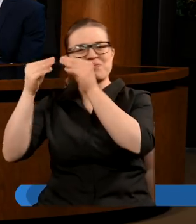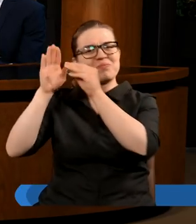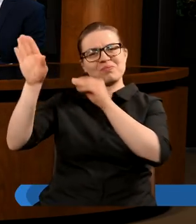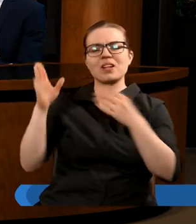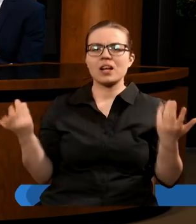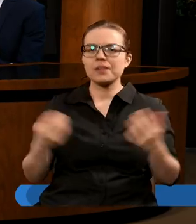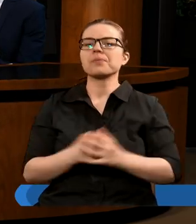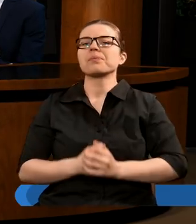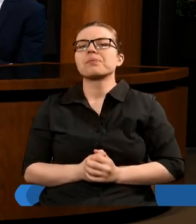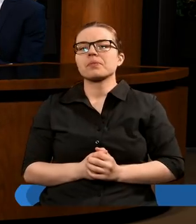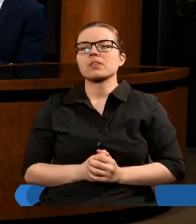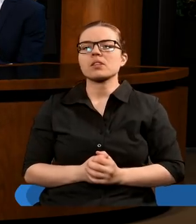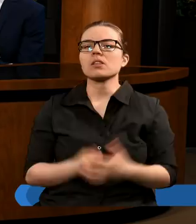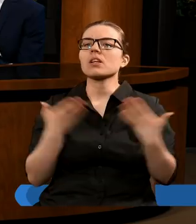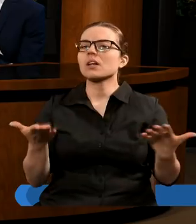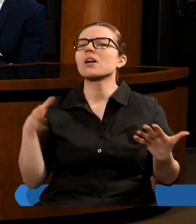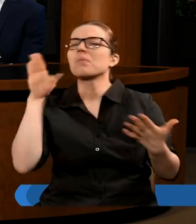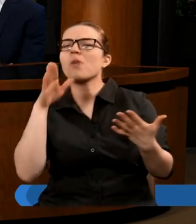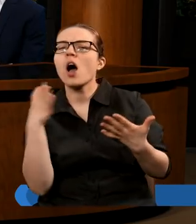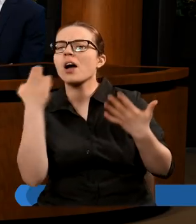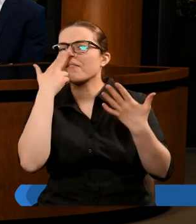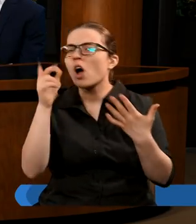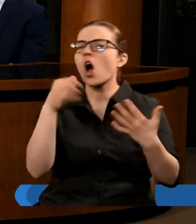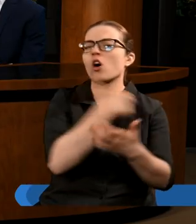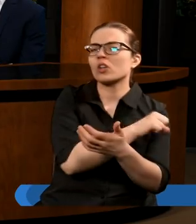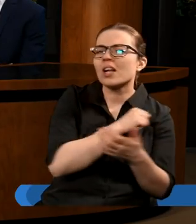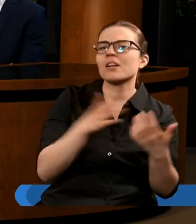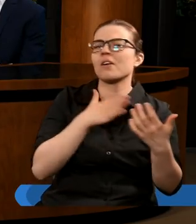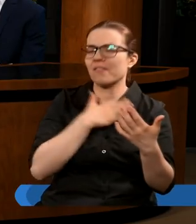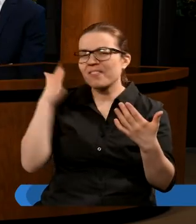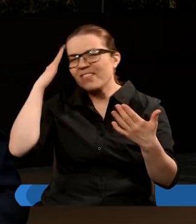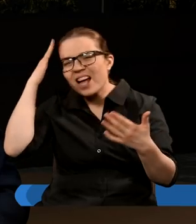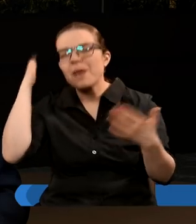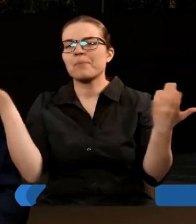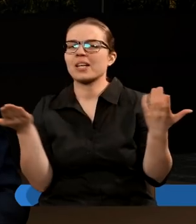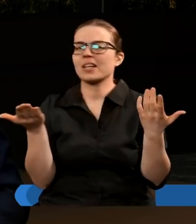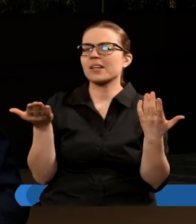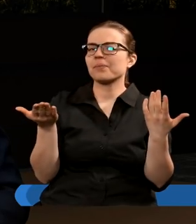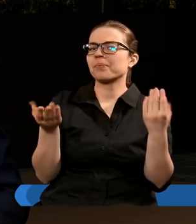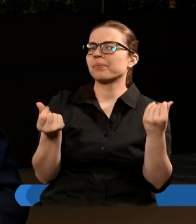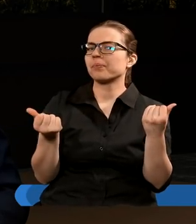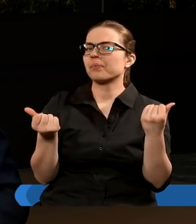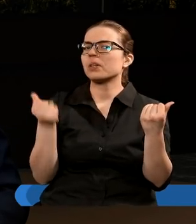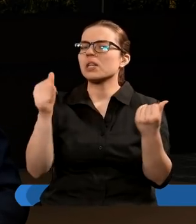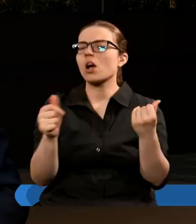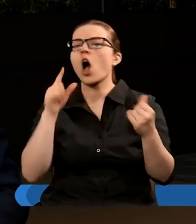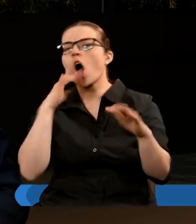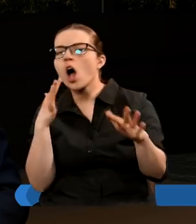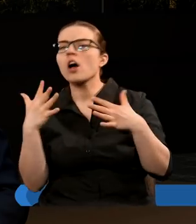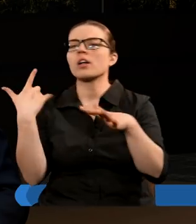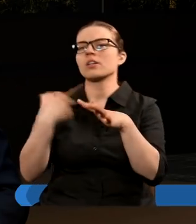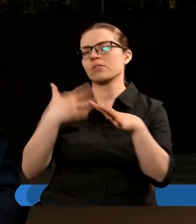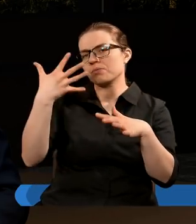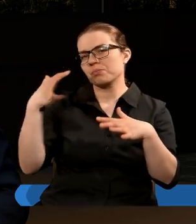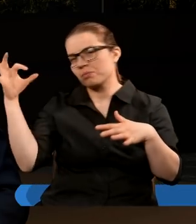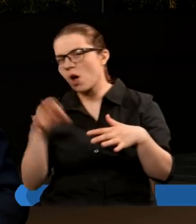Ja chciałbym jedynie jeszcze dodać, że jeśli chodzi o chrześcijaństwo, wiemy, że około 25%